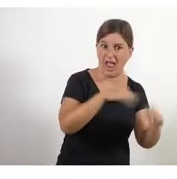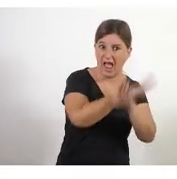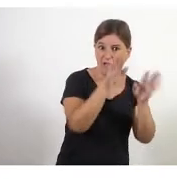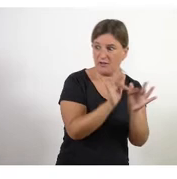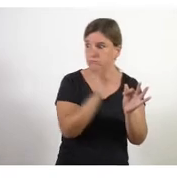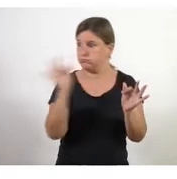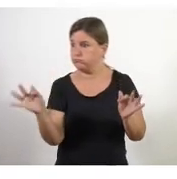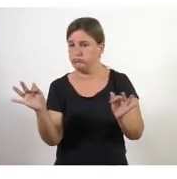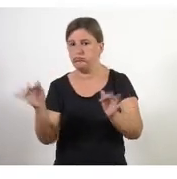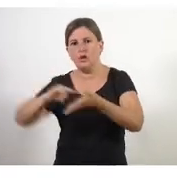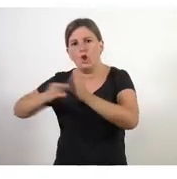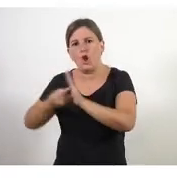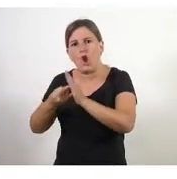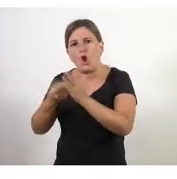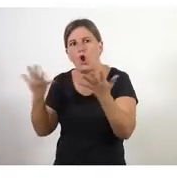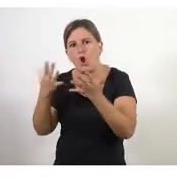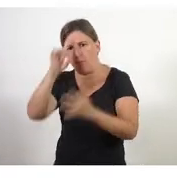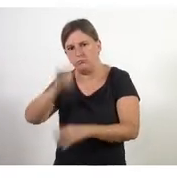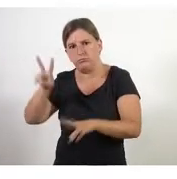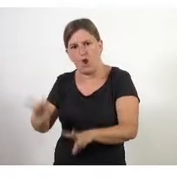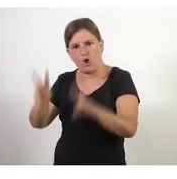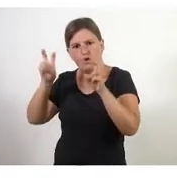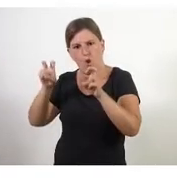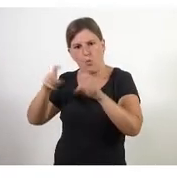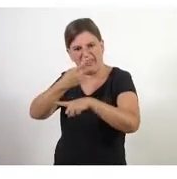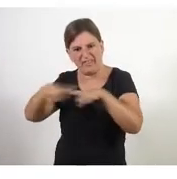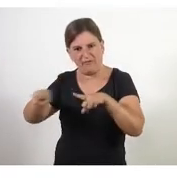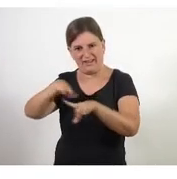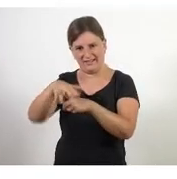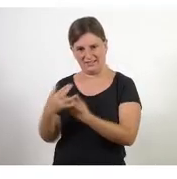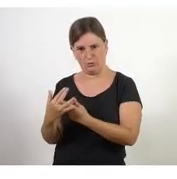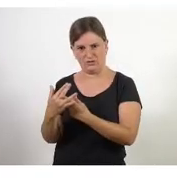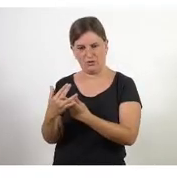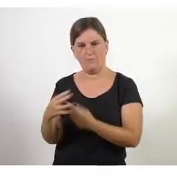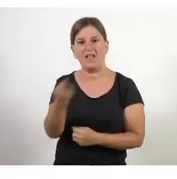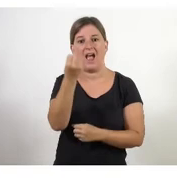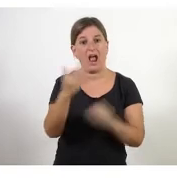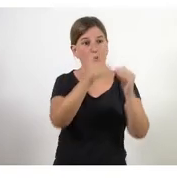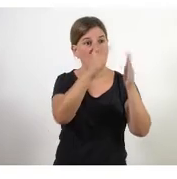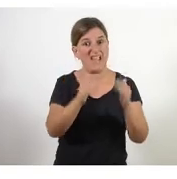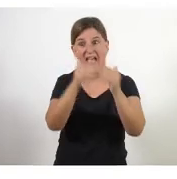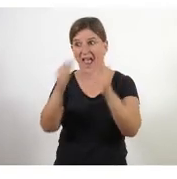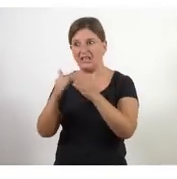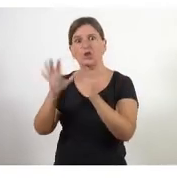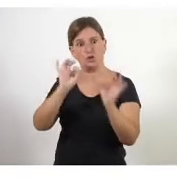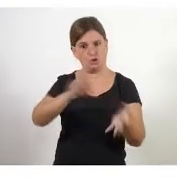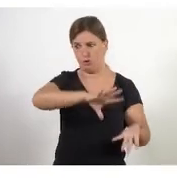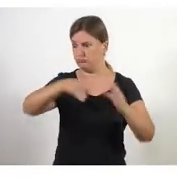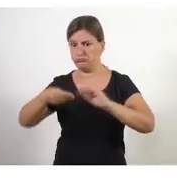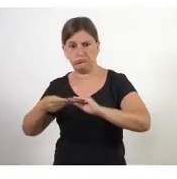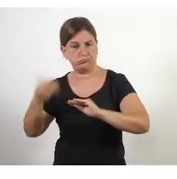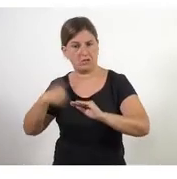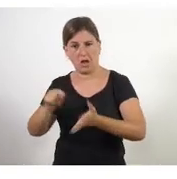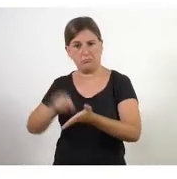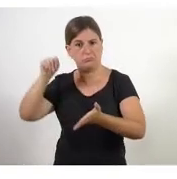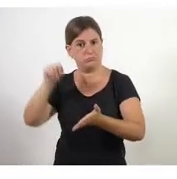i has de fer coses diferents. Hi ha entitats que s'han sabut adaptar, que han passat